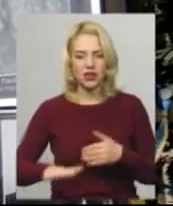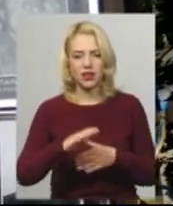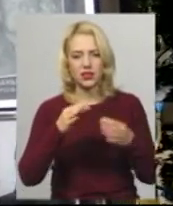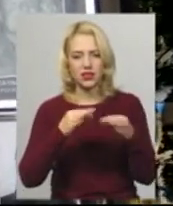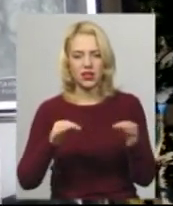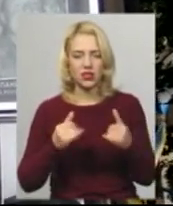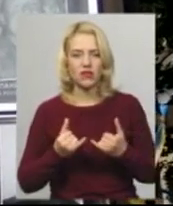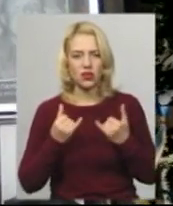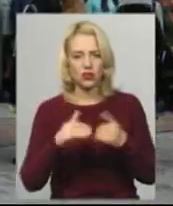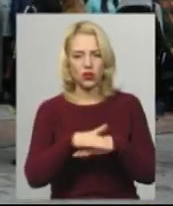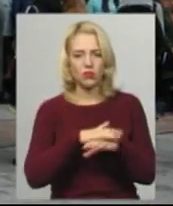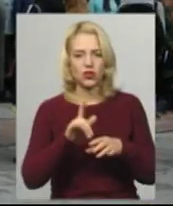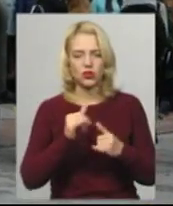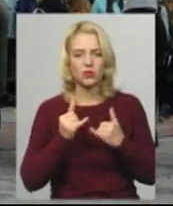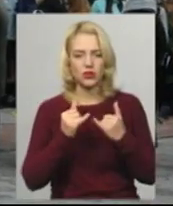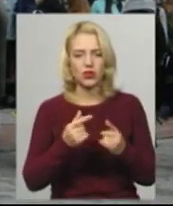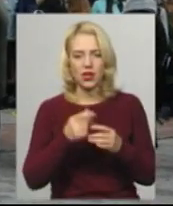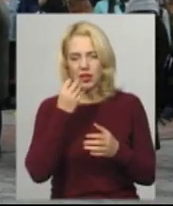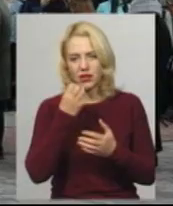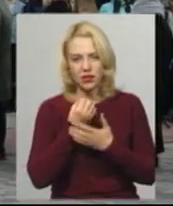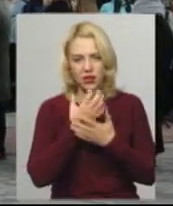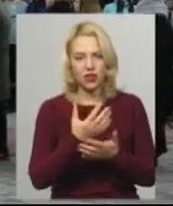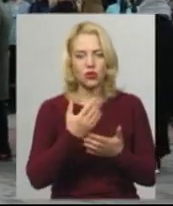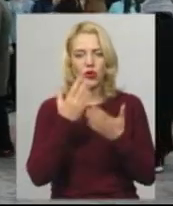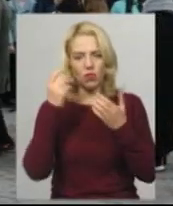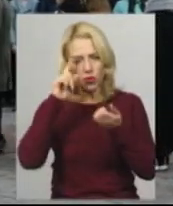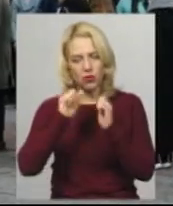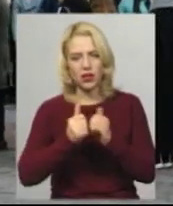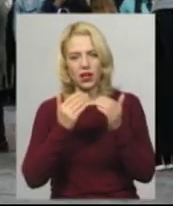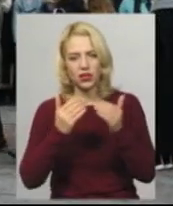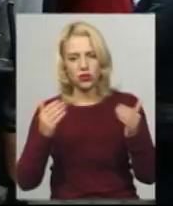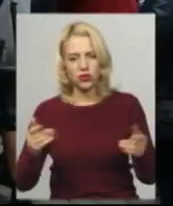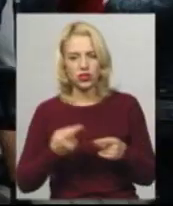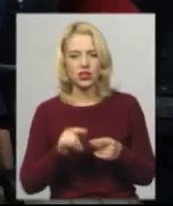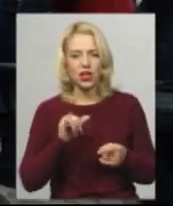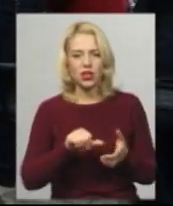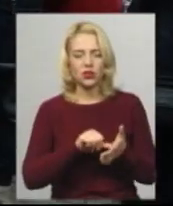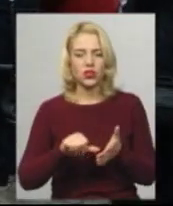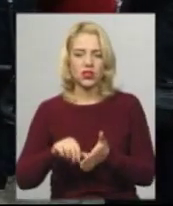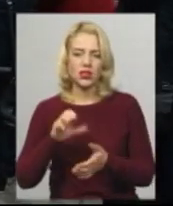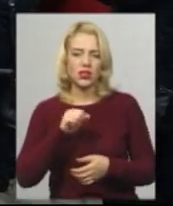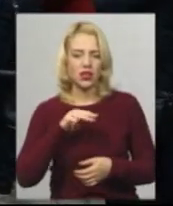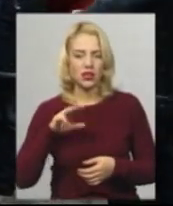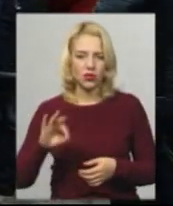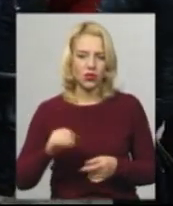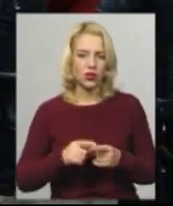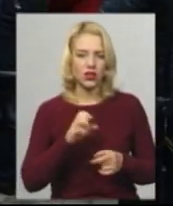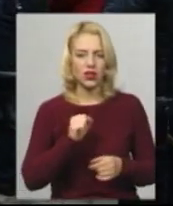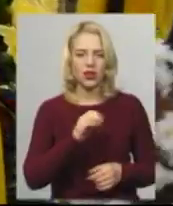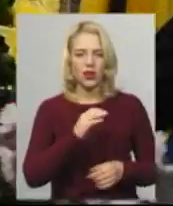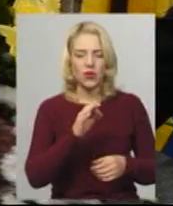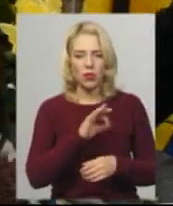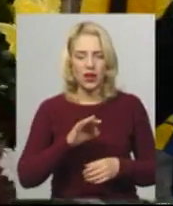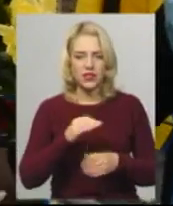вшанувати загиблих захисників. Квіти до меморіальної дошки пам'яті бійців героїв Небесної Сотні та учасників антитерористичної операції і операції об